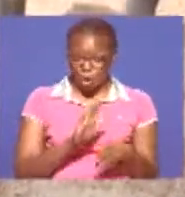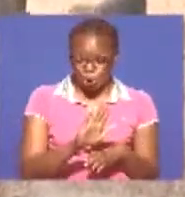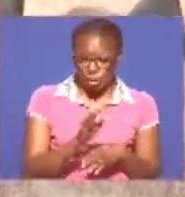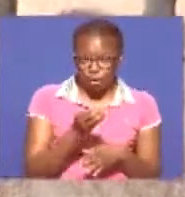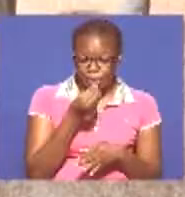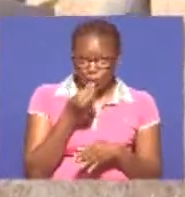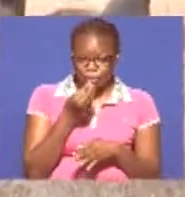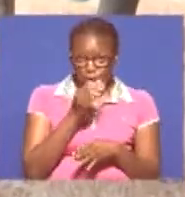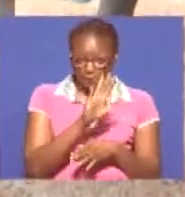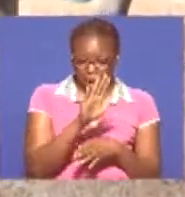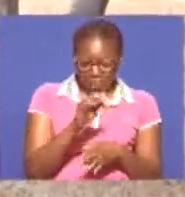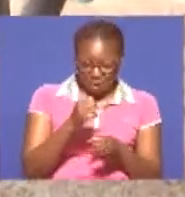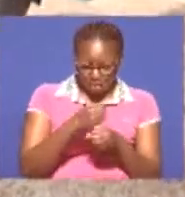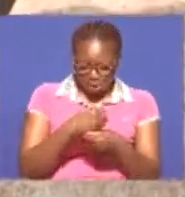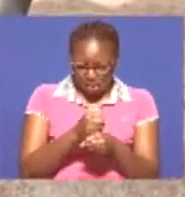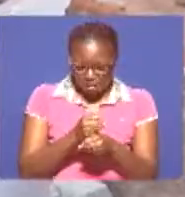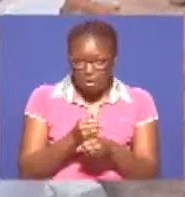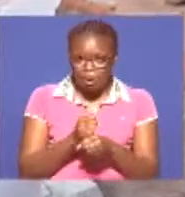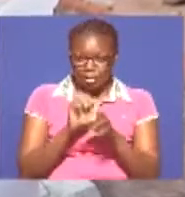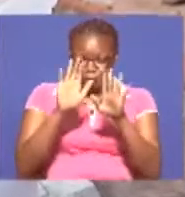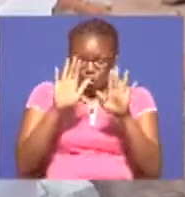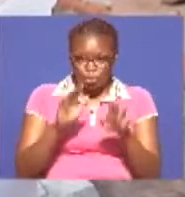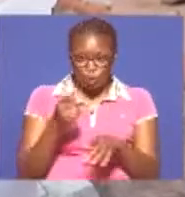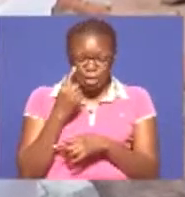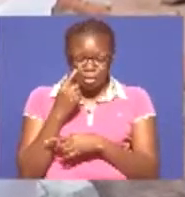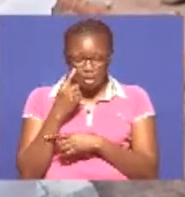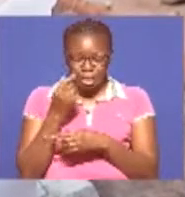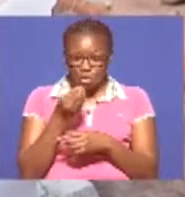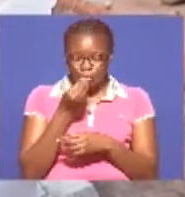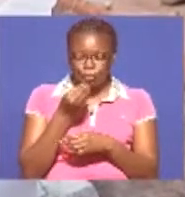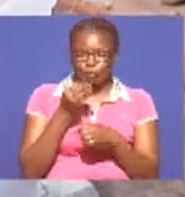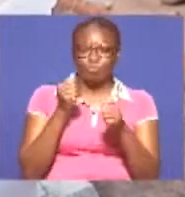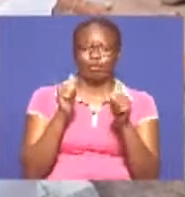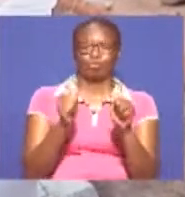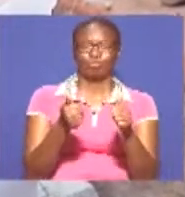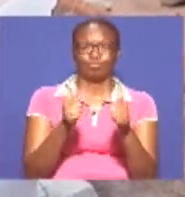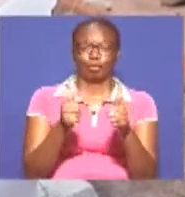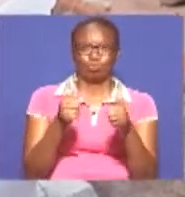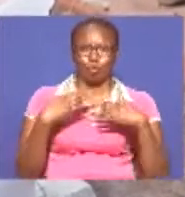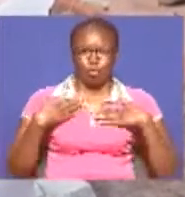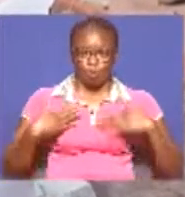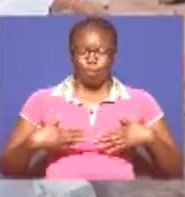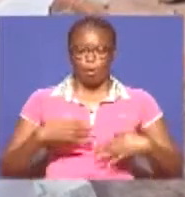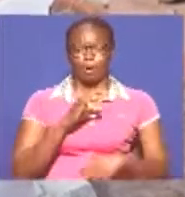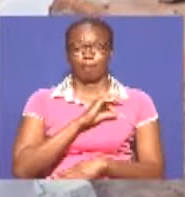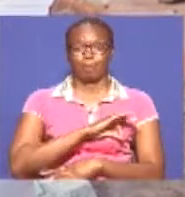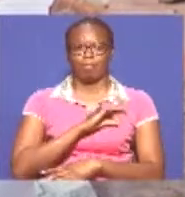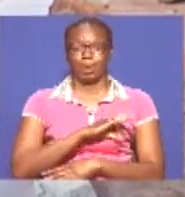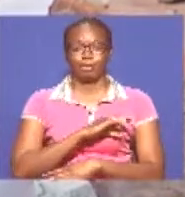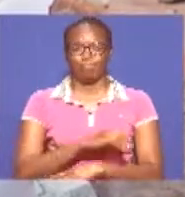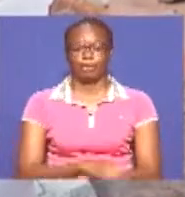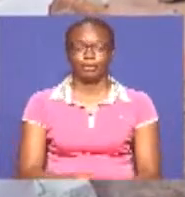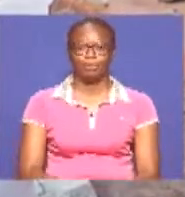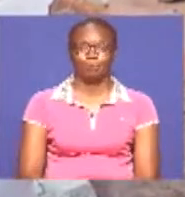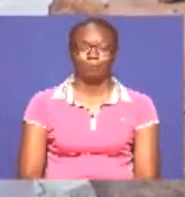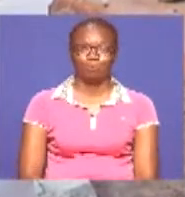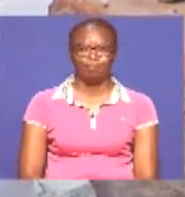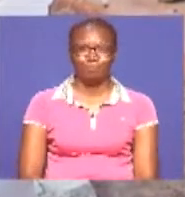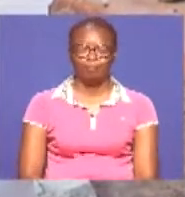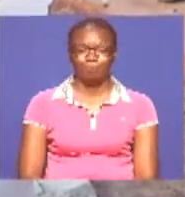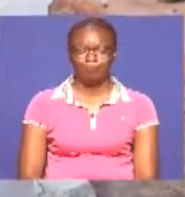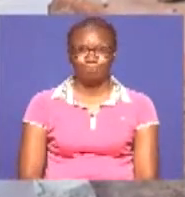vyote Wanavyo stahili kwa ajili ya ukuzi na afya tele Kwa niya design Kwa